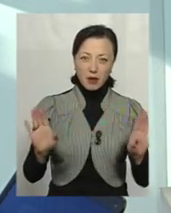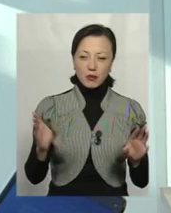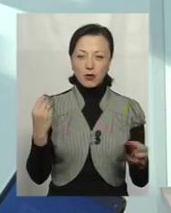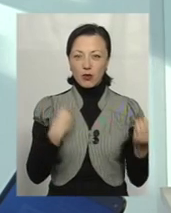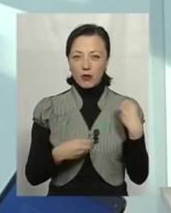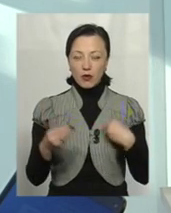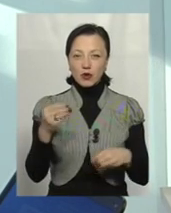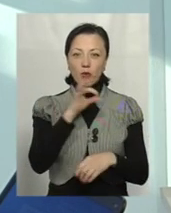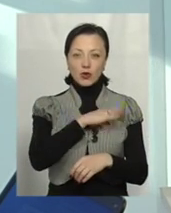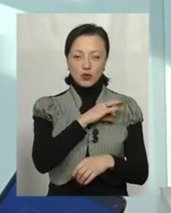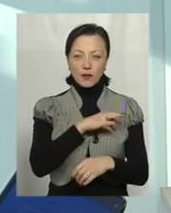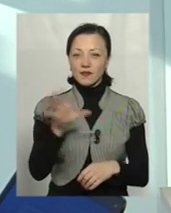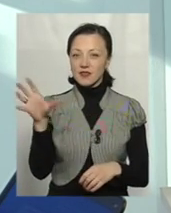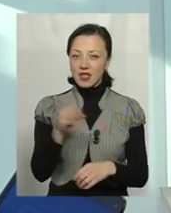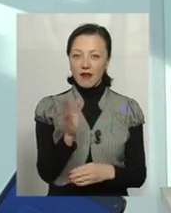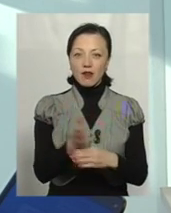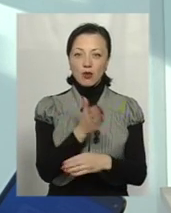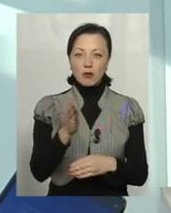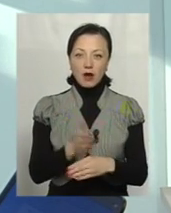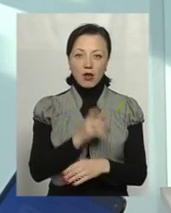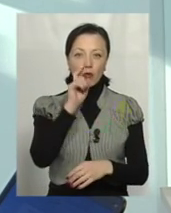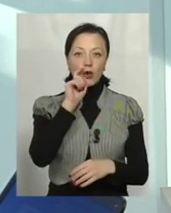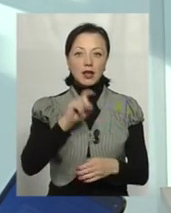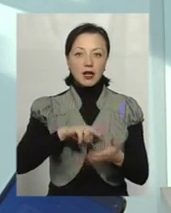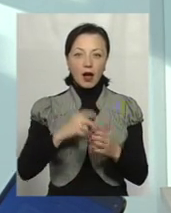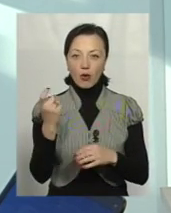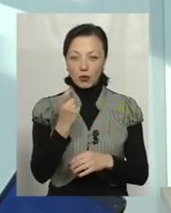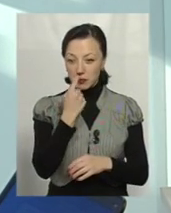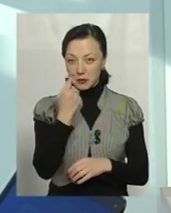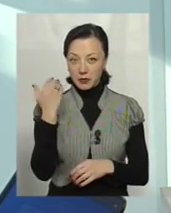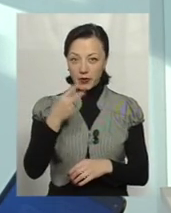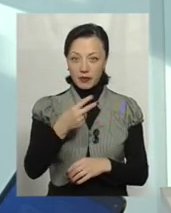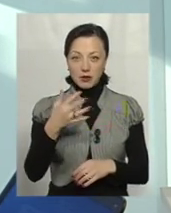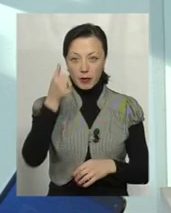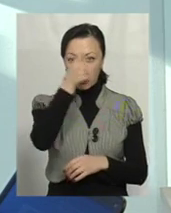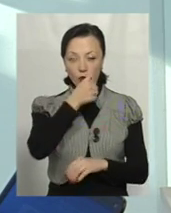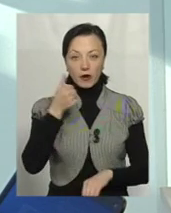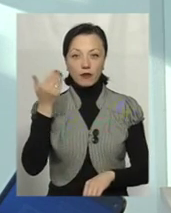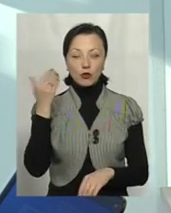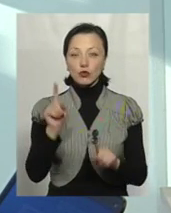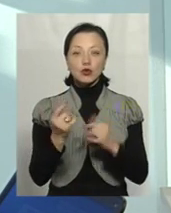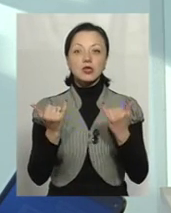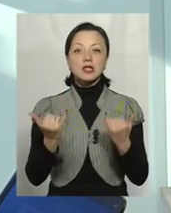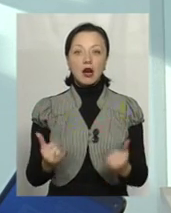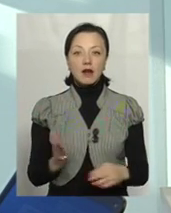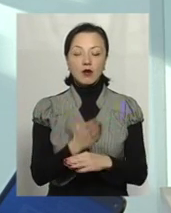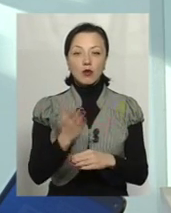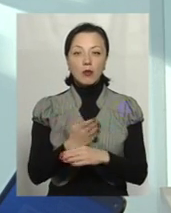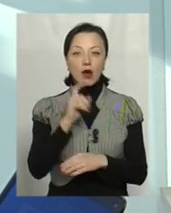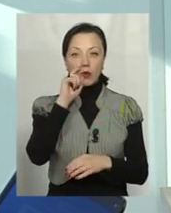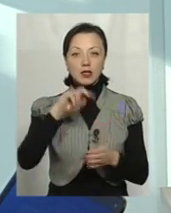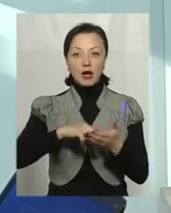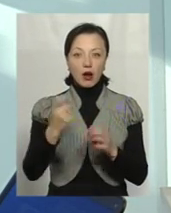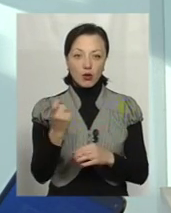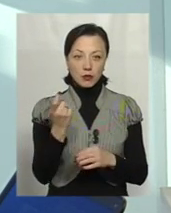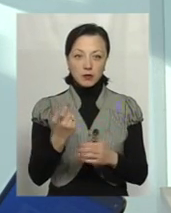одягнуті, чим користувалися, все виробляла українська економіка. Не так давно, 25 років тому. Що зараз виробляє українська економіка?